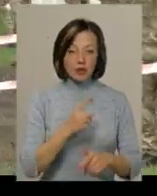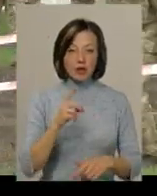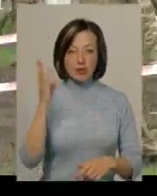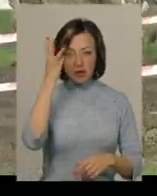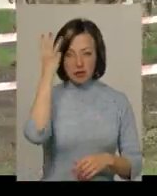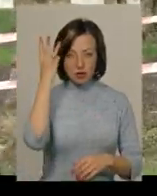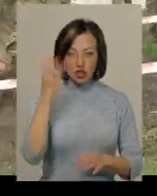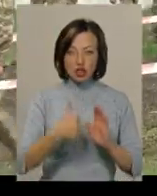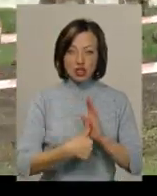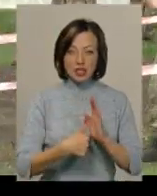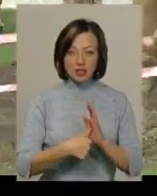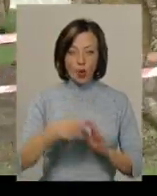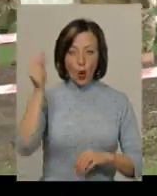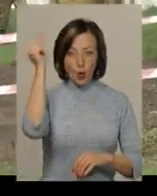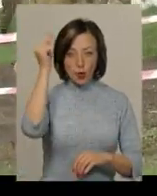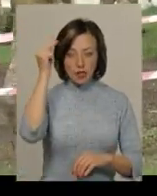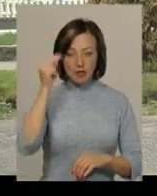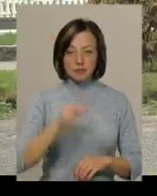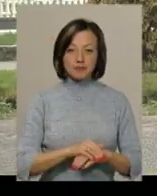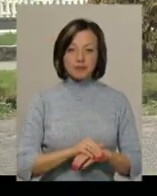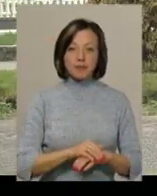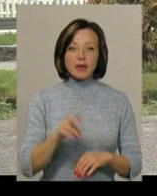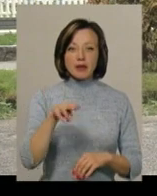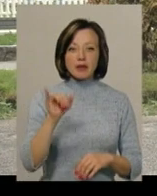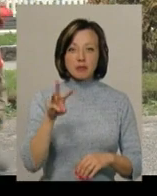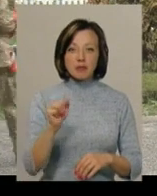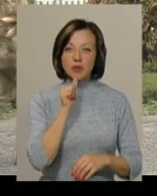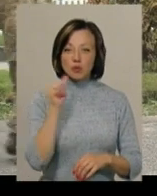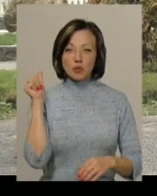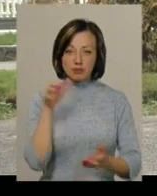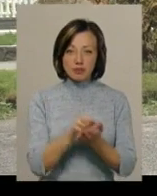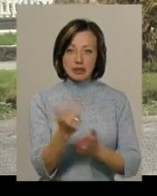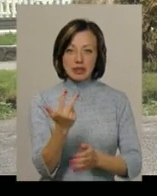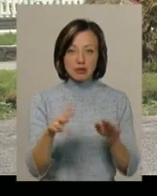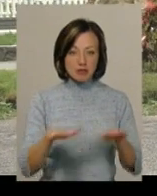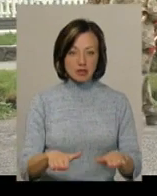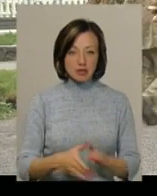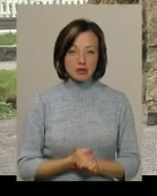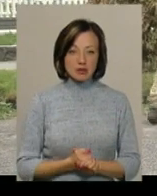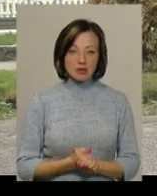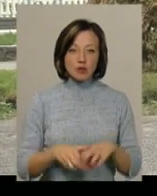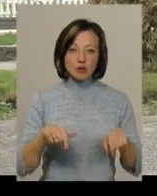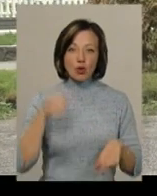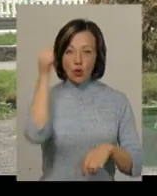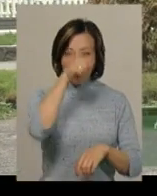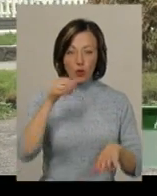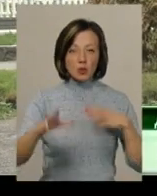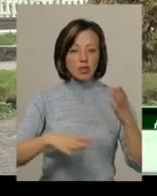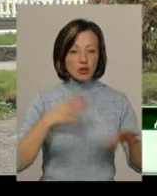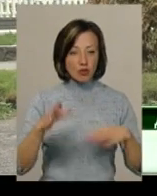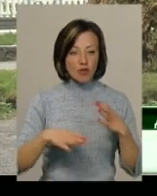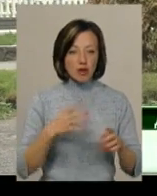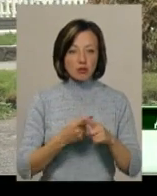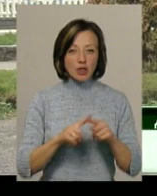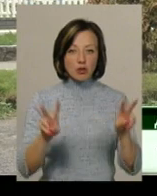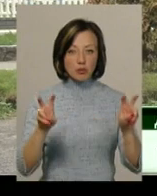Хмельницького – шестеро курсантів. Дмитро Мінеско минулого року посів на змаганнях третє місце. Цього року вже тренувалися по